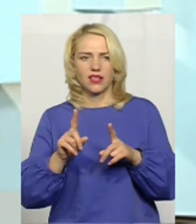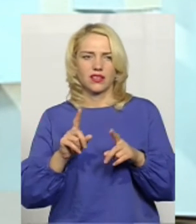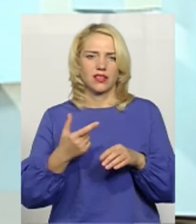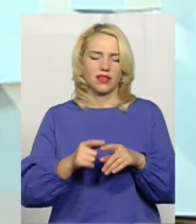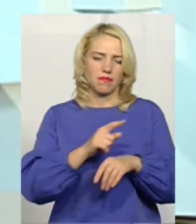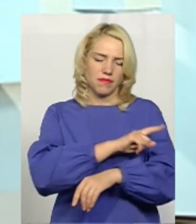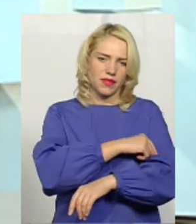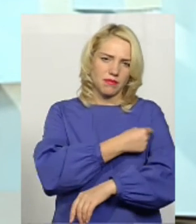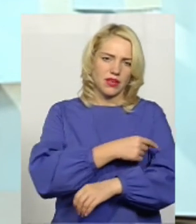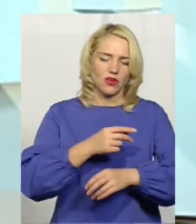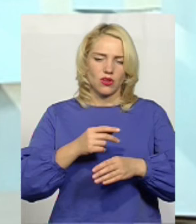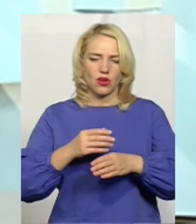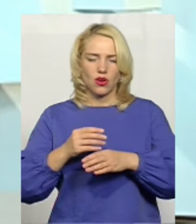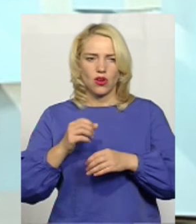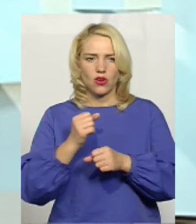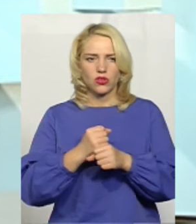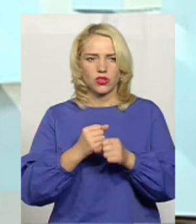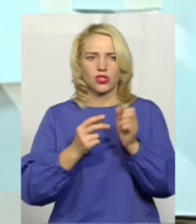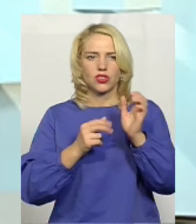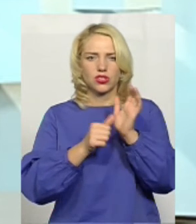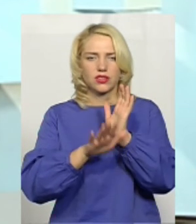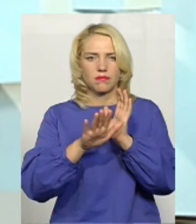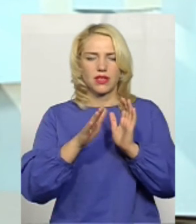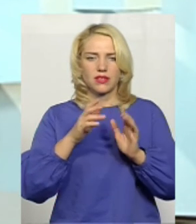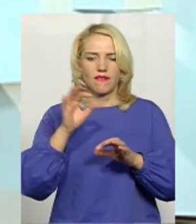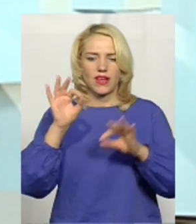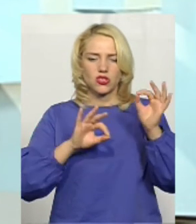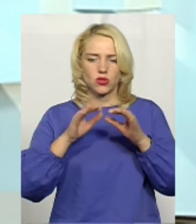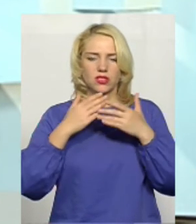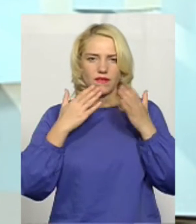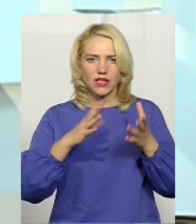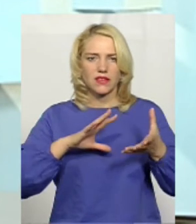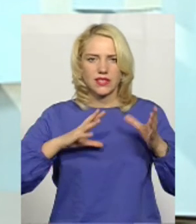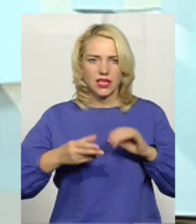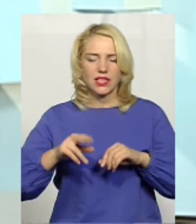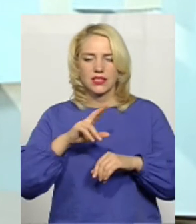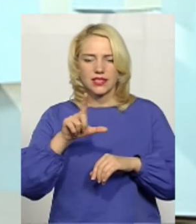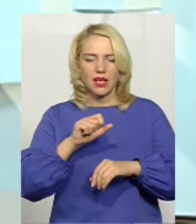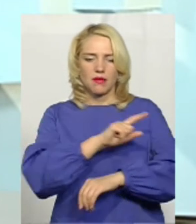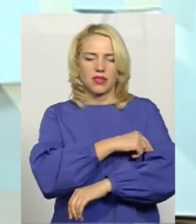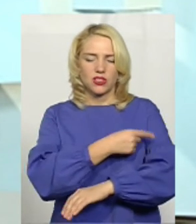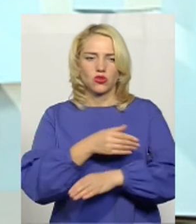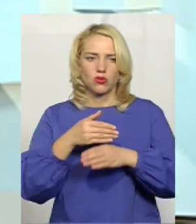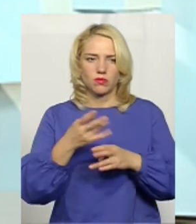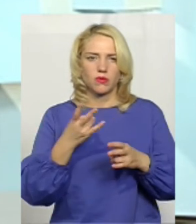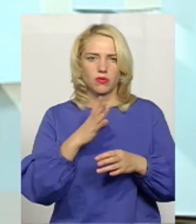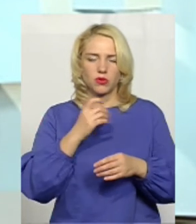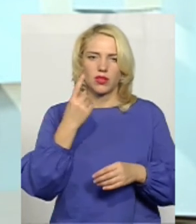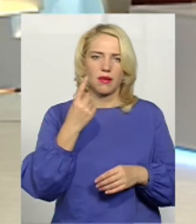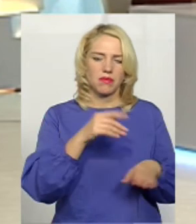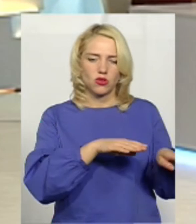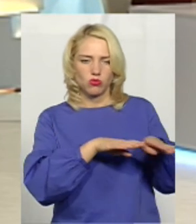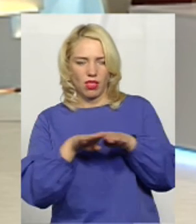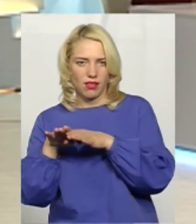методичні розробки, що 75% звернень взагалі за медичною допомогою мають йти на первинну